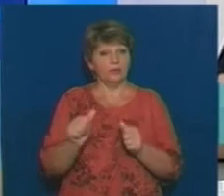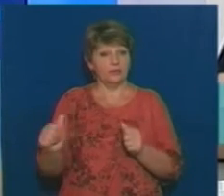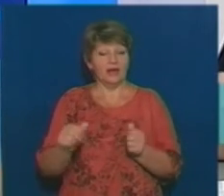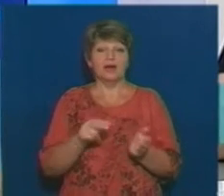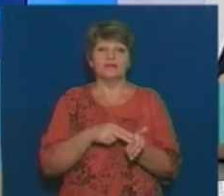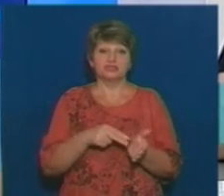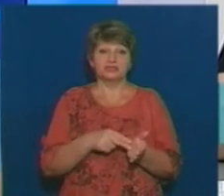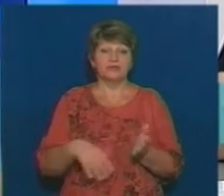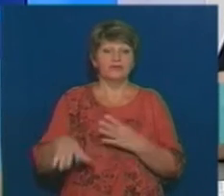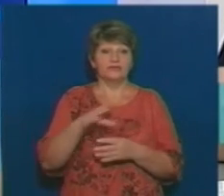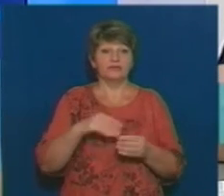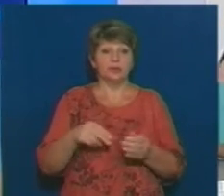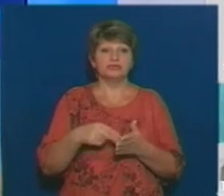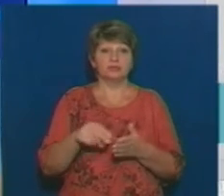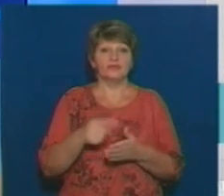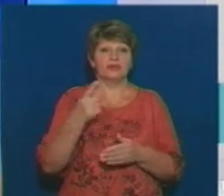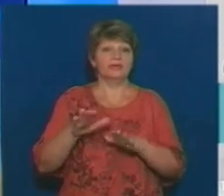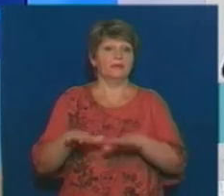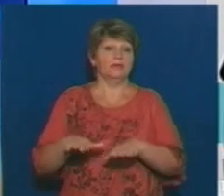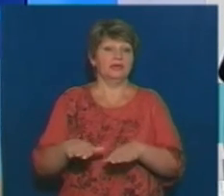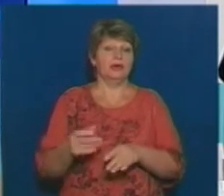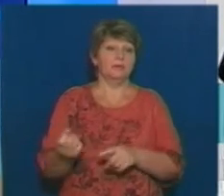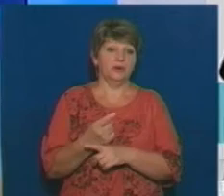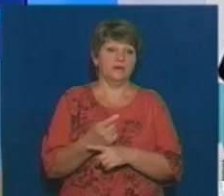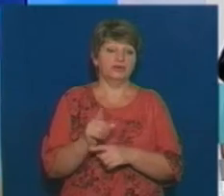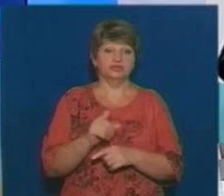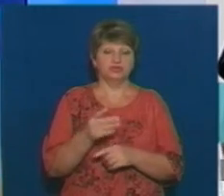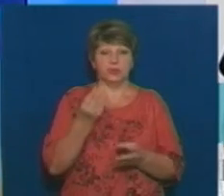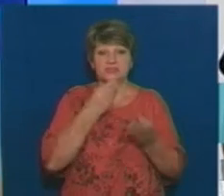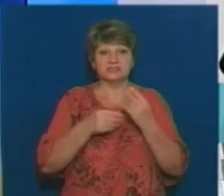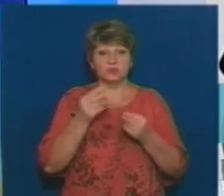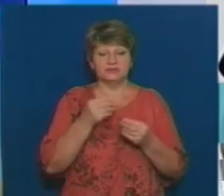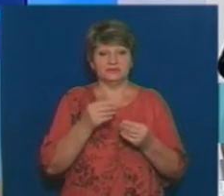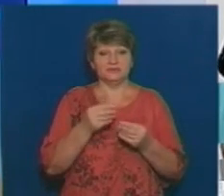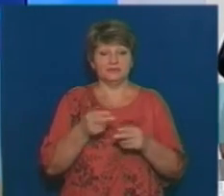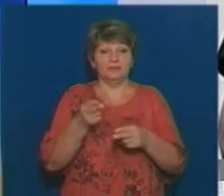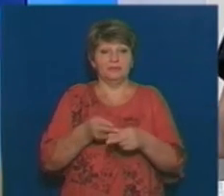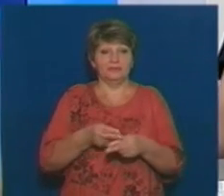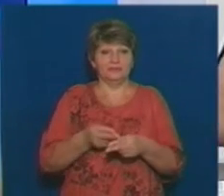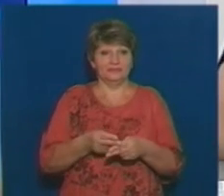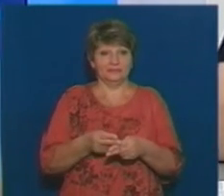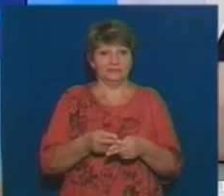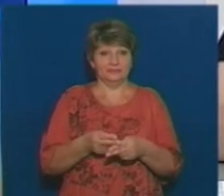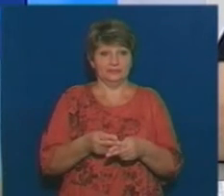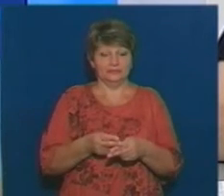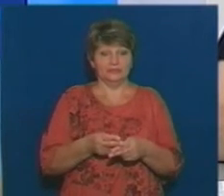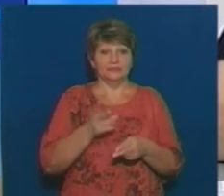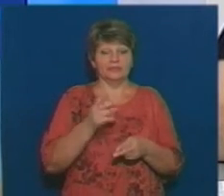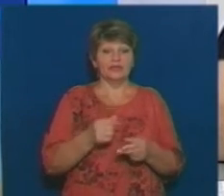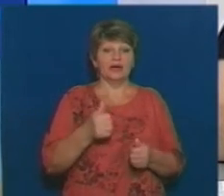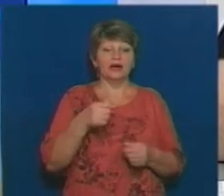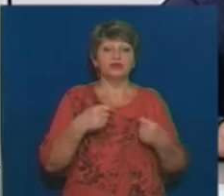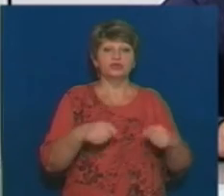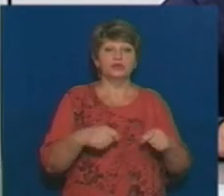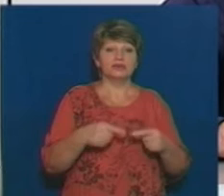все закупувалося одним лотом. Таким чином створювалися штучні перепони для заходу на ці торги різних